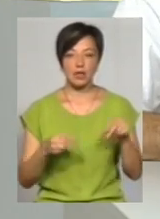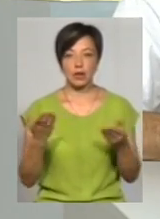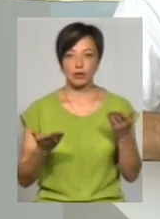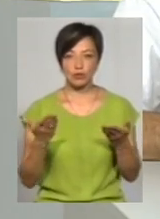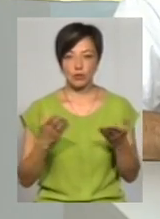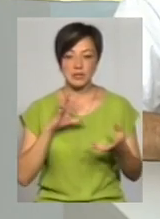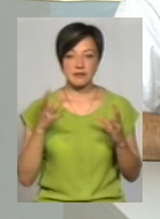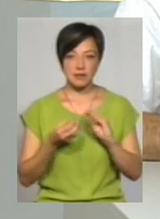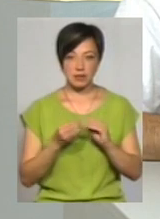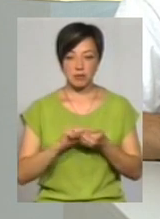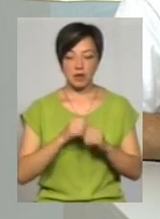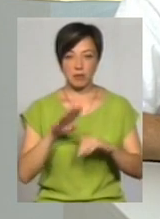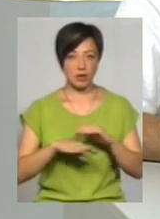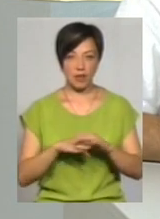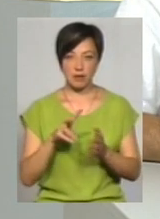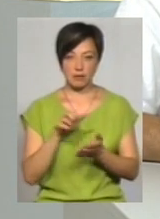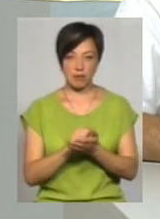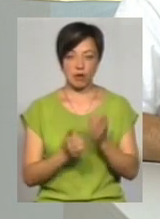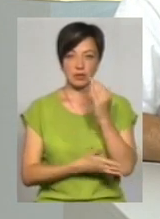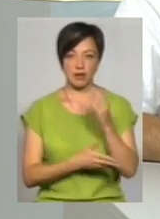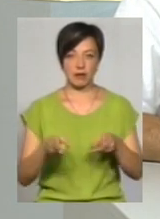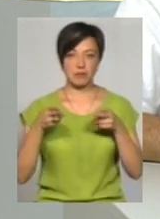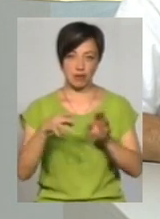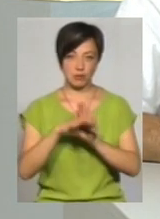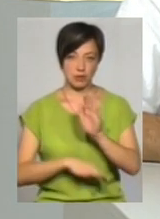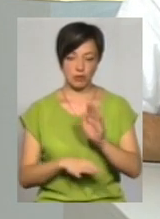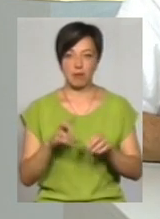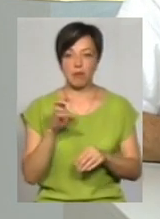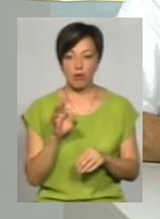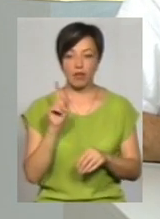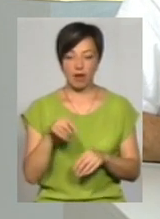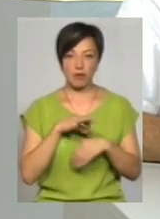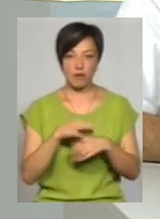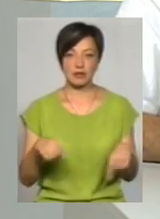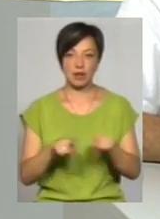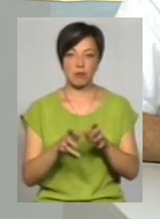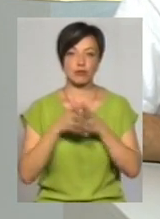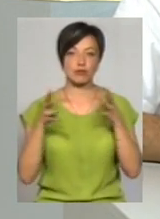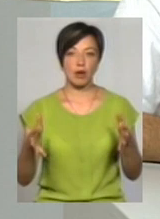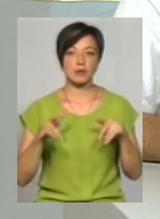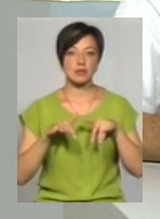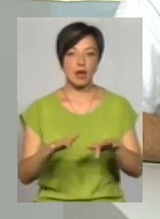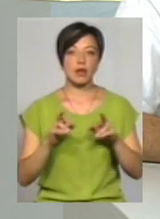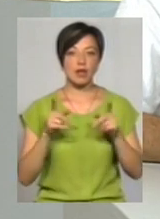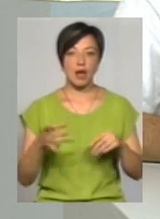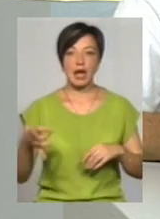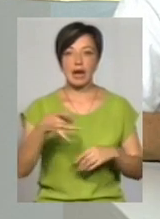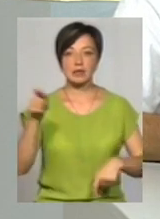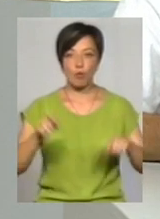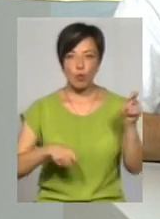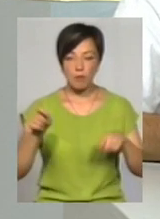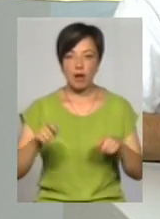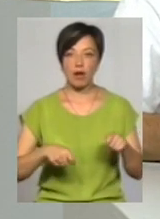взяти по звітності, місто Кам'яне Сподільське не займає останнє місце в кримінальному, тому що навіть при проведенні таких масштабних мероприємств, як Республіка,